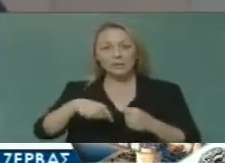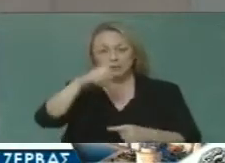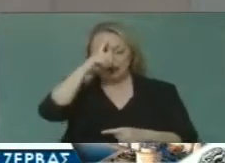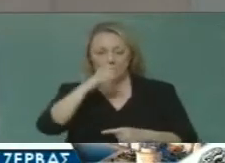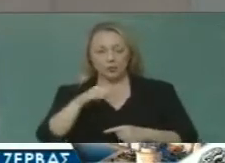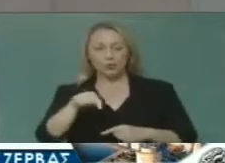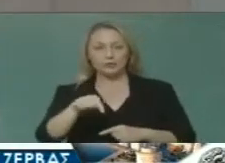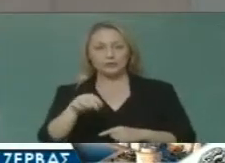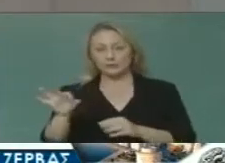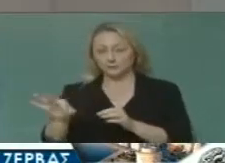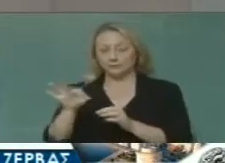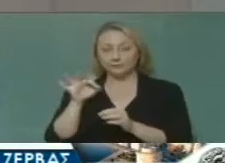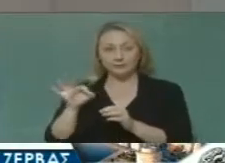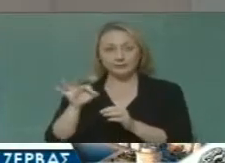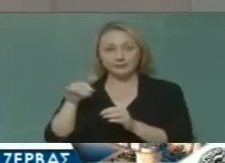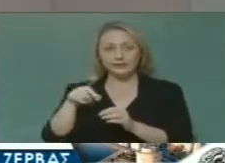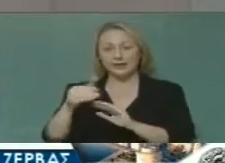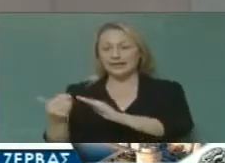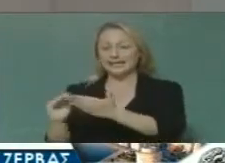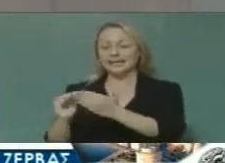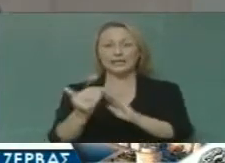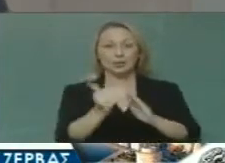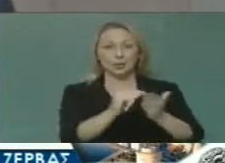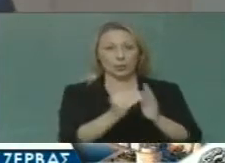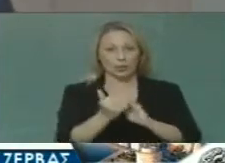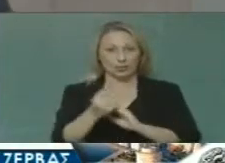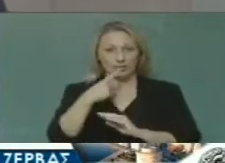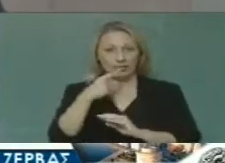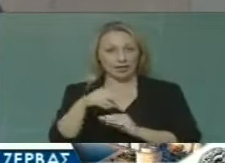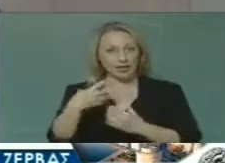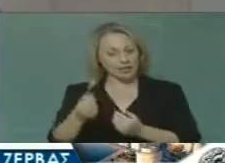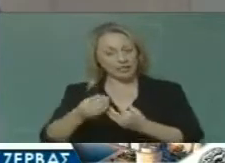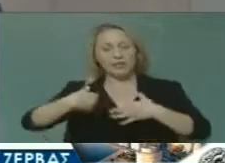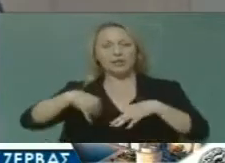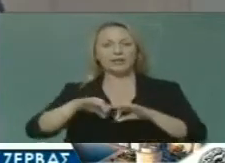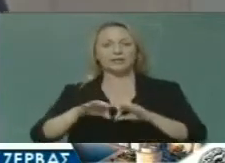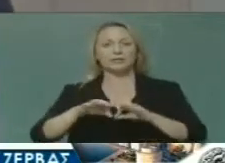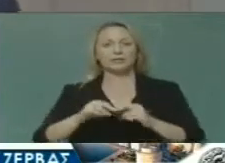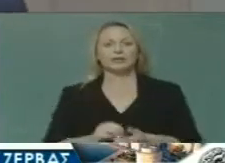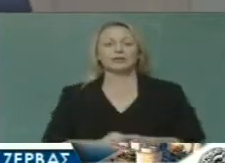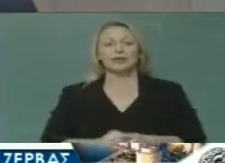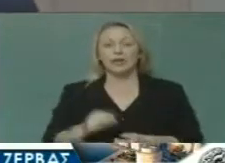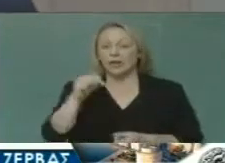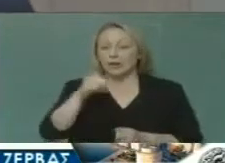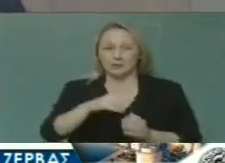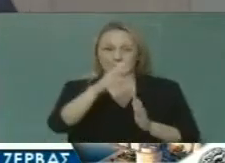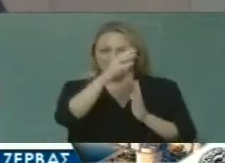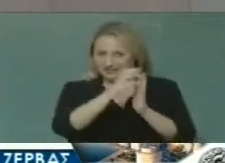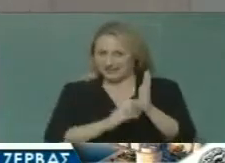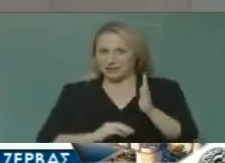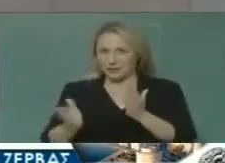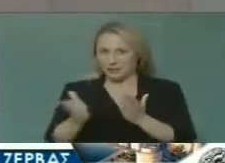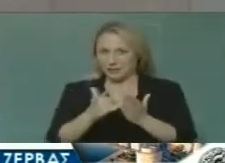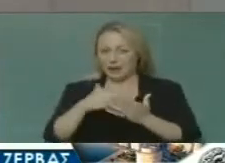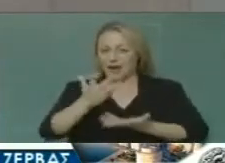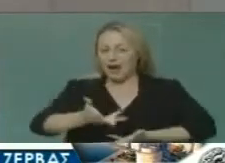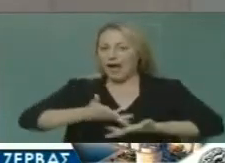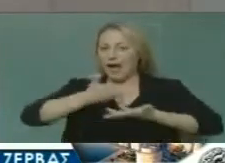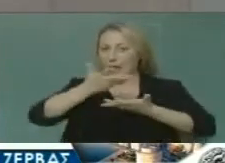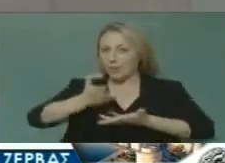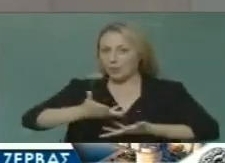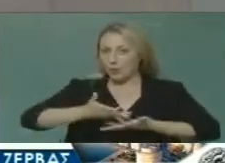Σεπτέμβριο σε κάθε κοινότητα της πόλης μας. Ο απολογισμός που κρατάτε στα χέρια σας να σας πω ότι